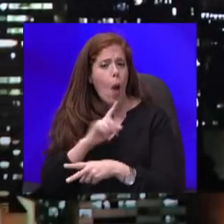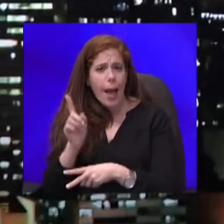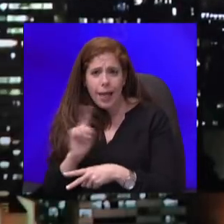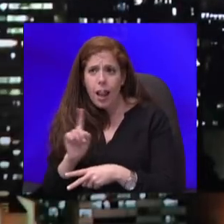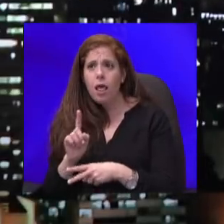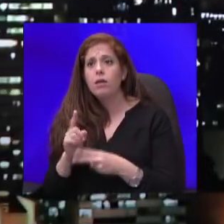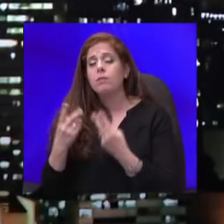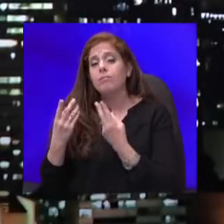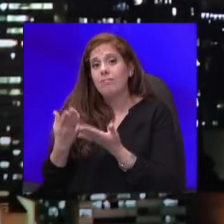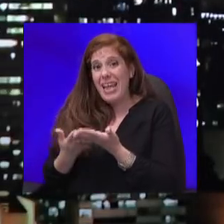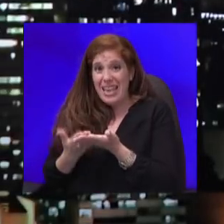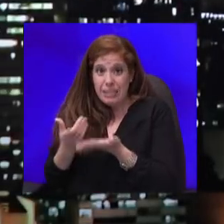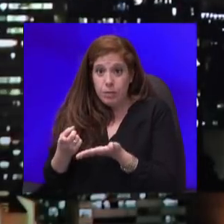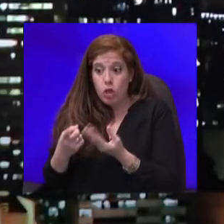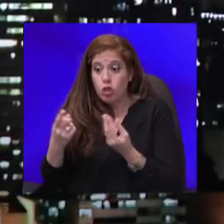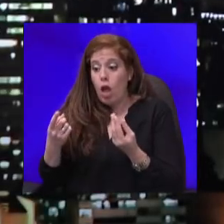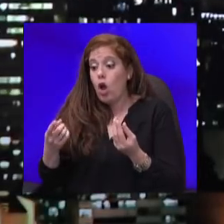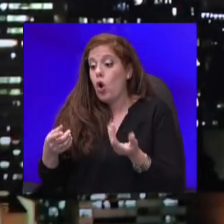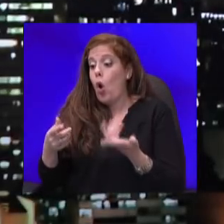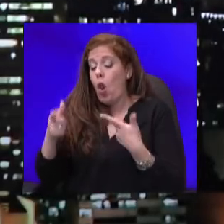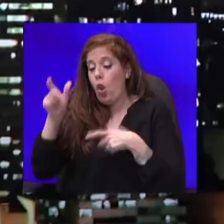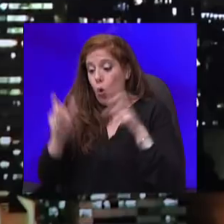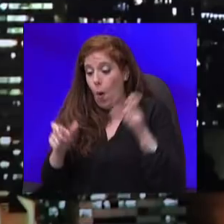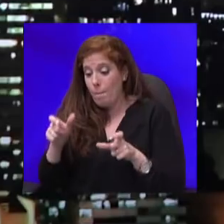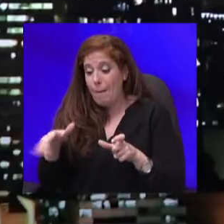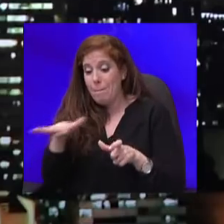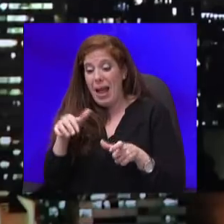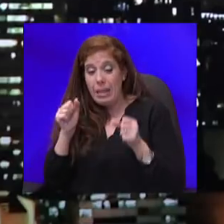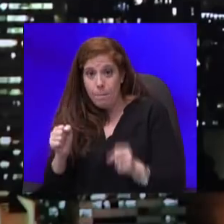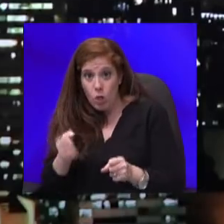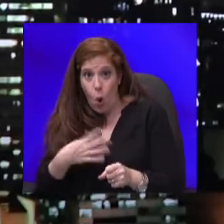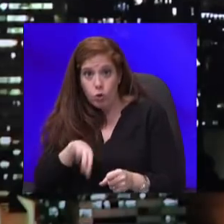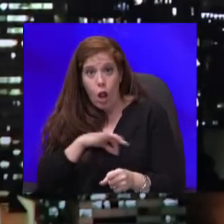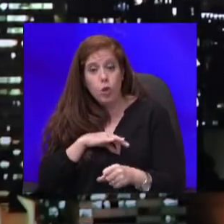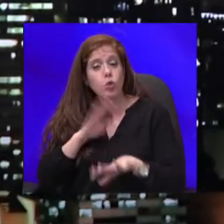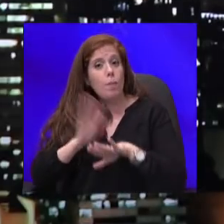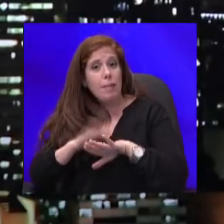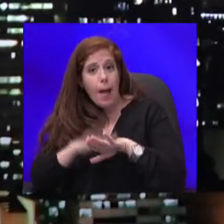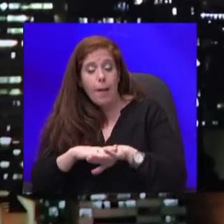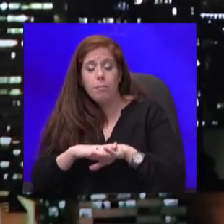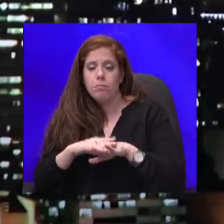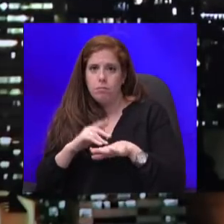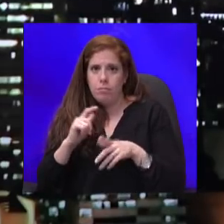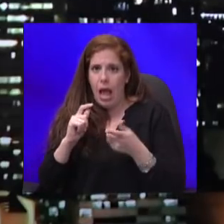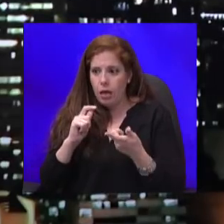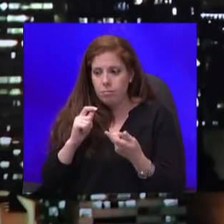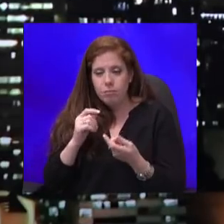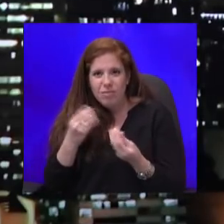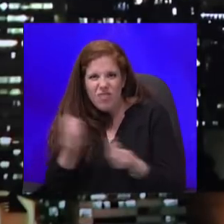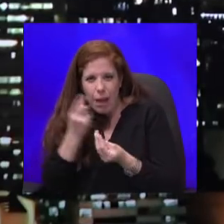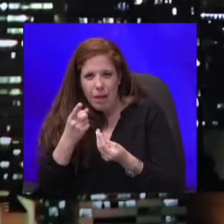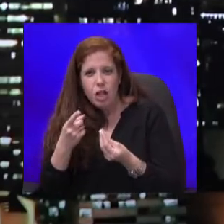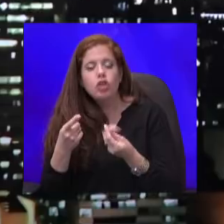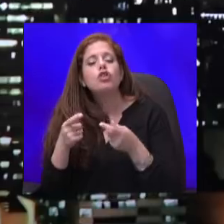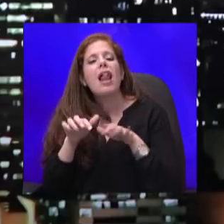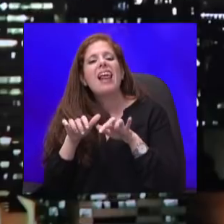כל גורמי מערכת הביטחון שלנו, שמתמחים בסוגיות האלה של לוחמת סייבר, נמצאים בחברה, מלווים את